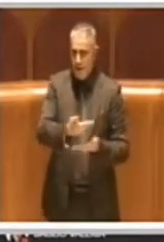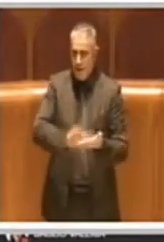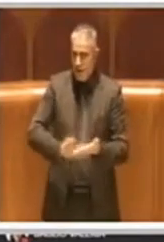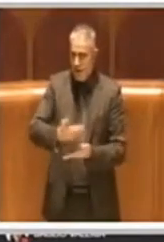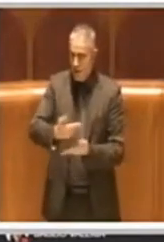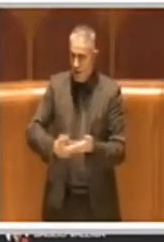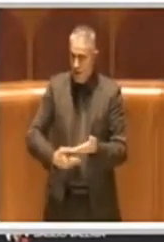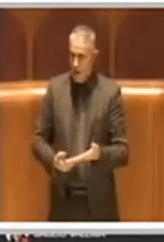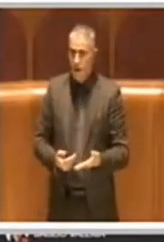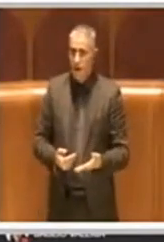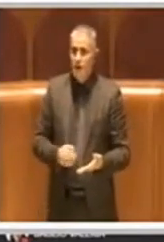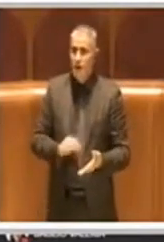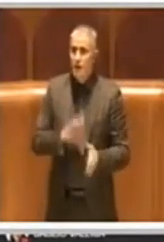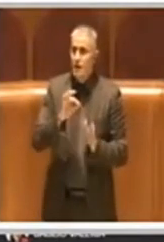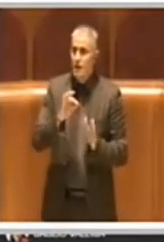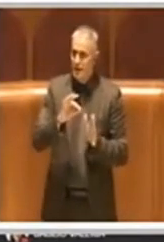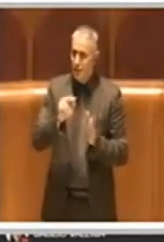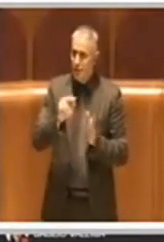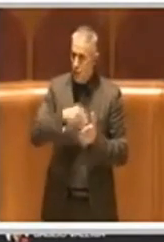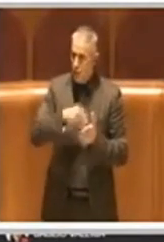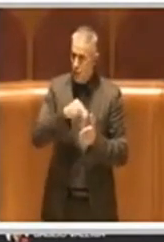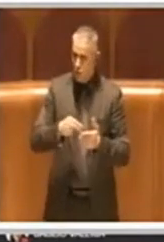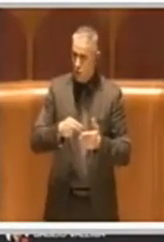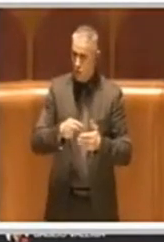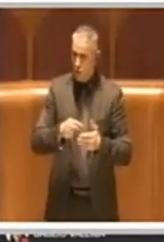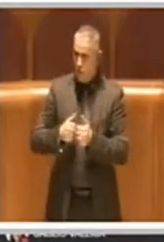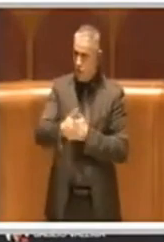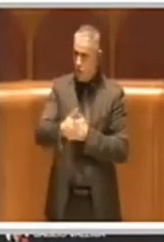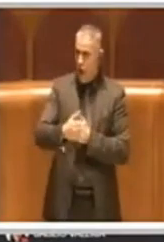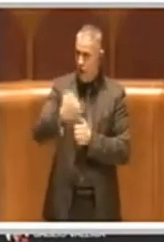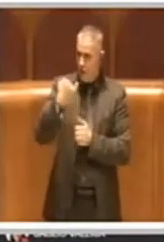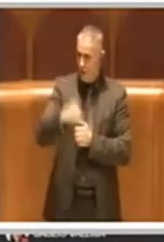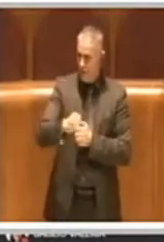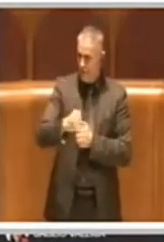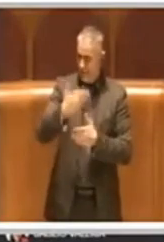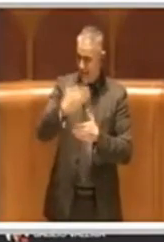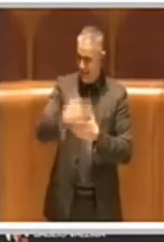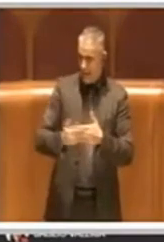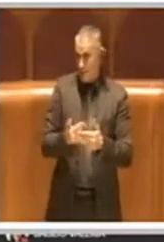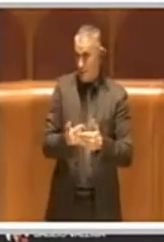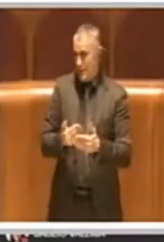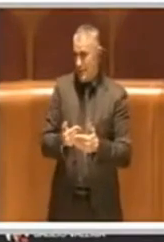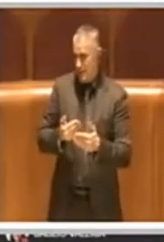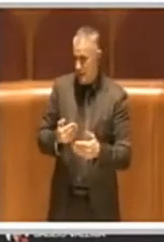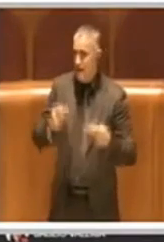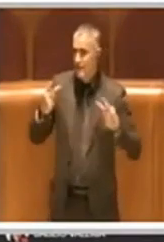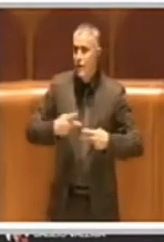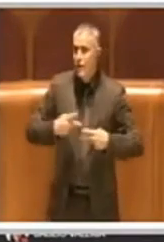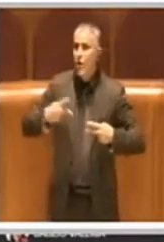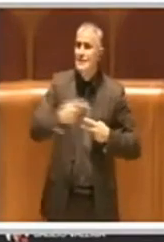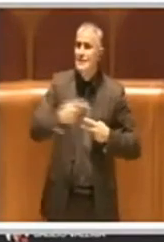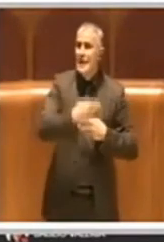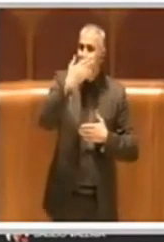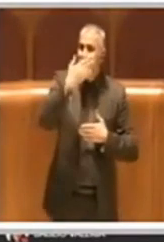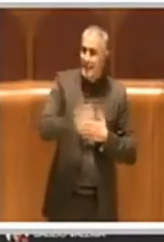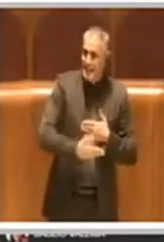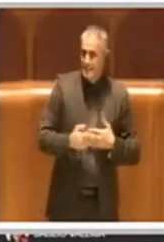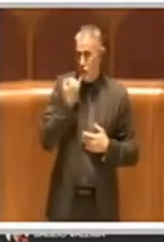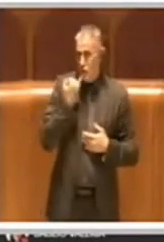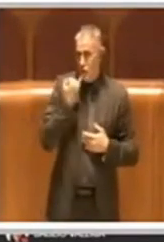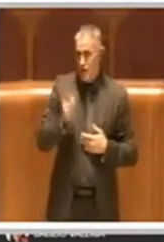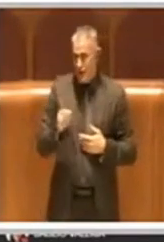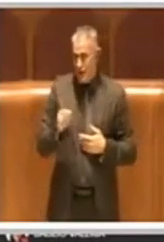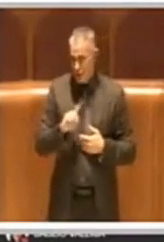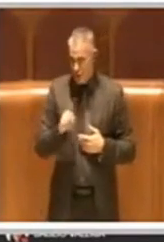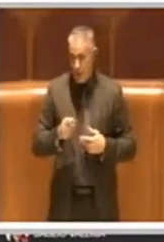entro la fine dell'anno, noi lo sappiamo tutte le scadenze sono difficili da rispettare anzi molto spesso in